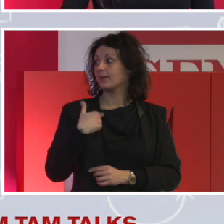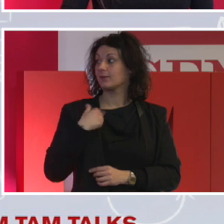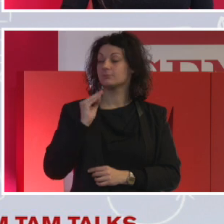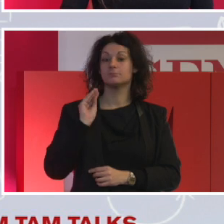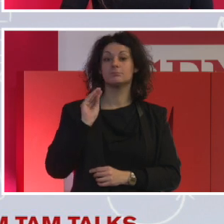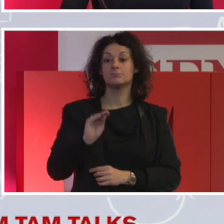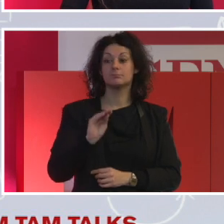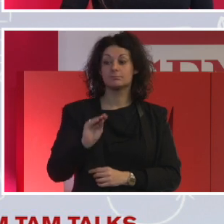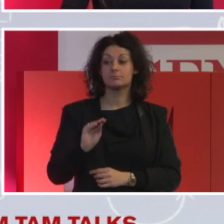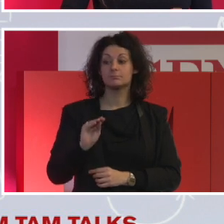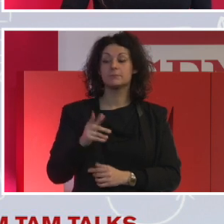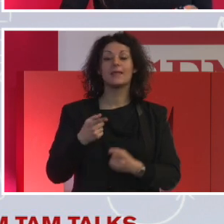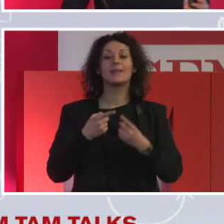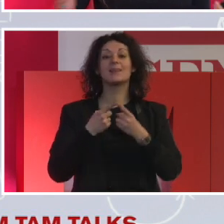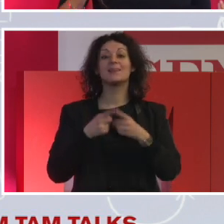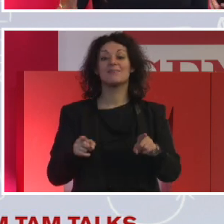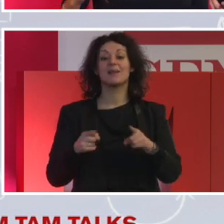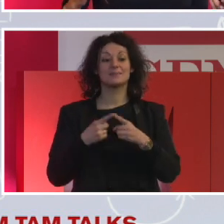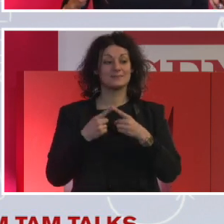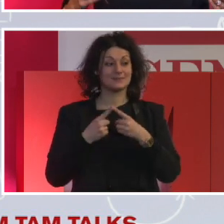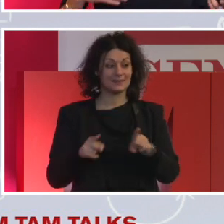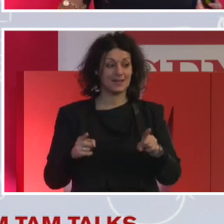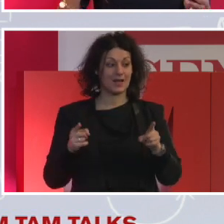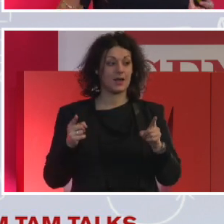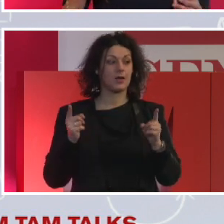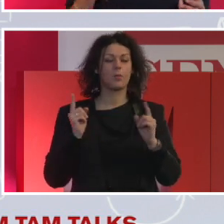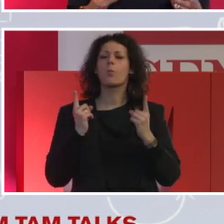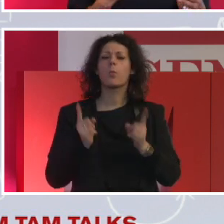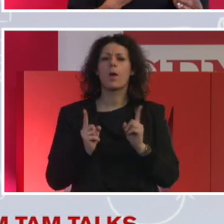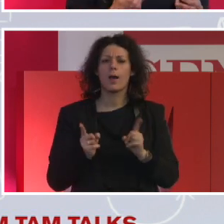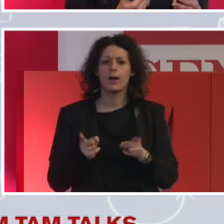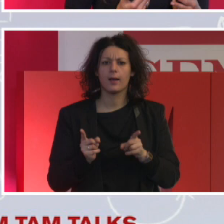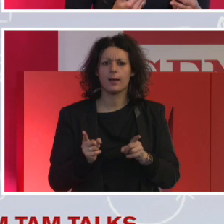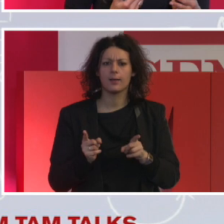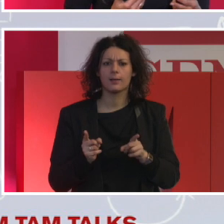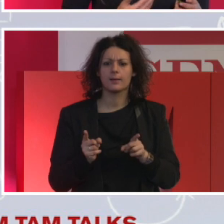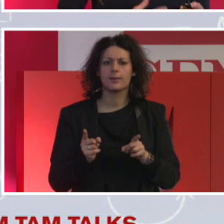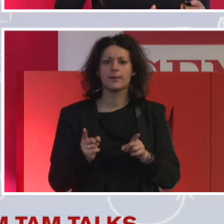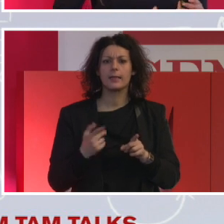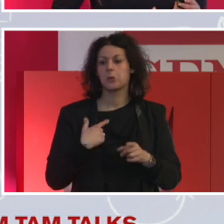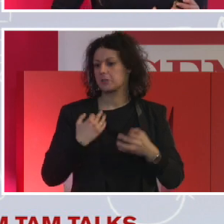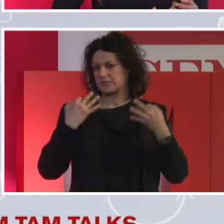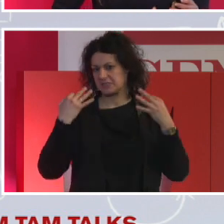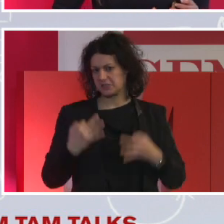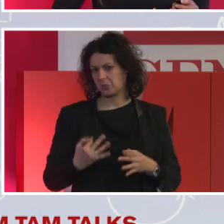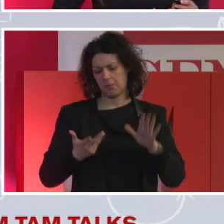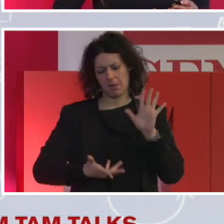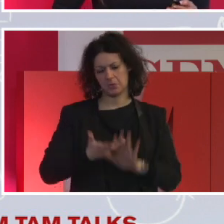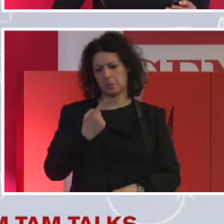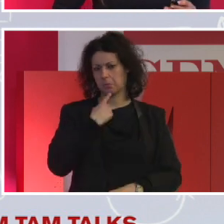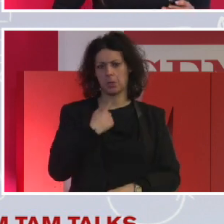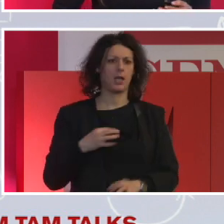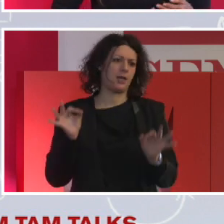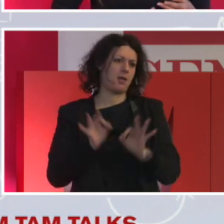la tua diversità, io ero sicura che sarebbe stato difficile e molte persone non si sarebbero auto-identificate, certamente non nella mia